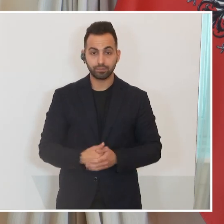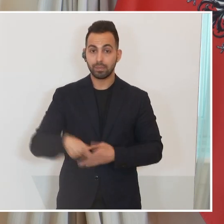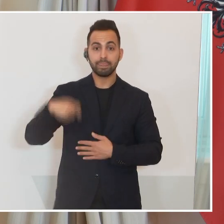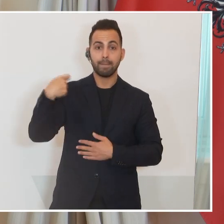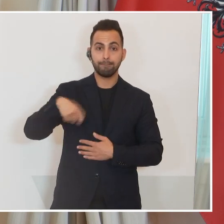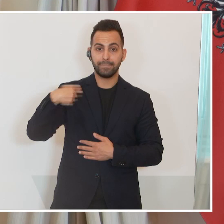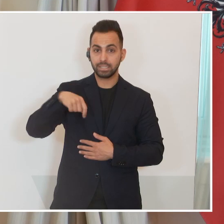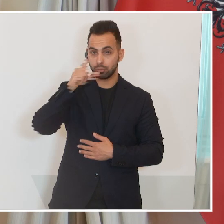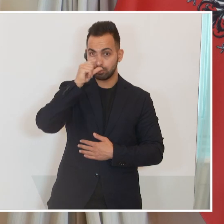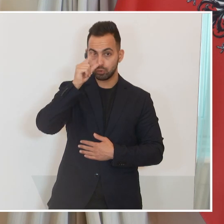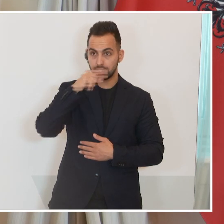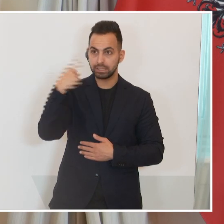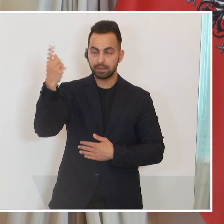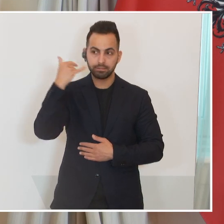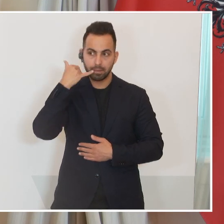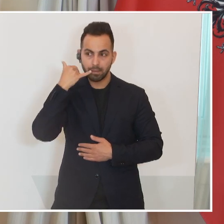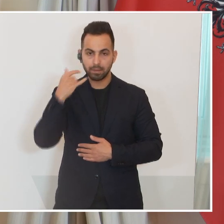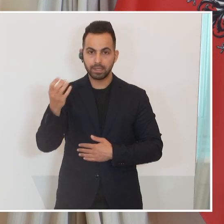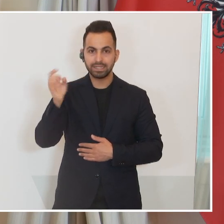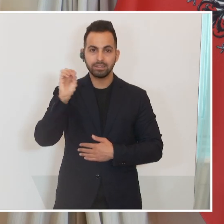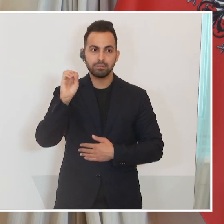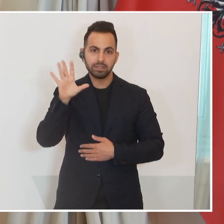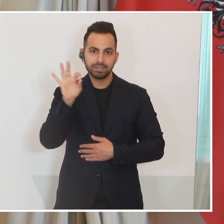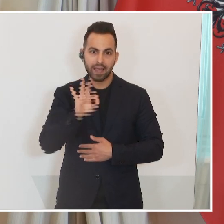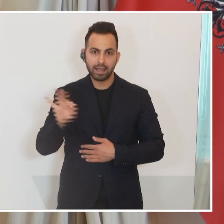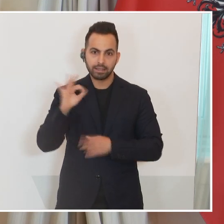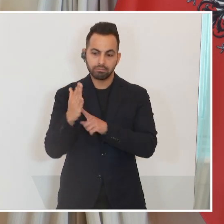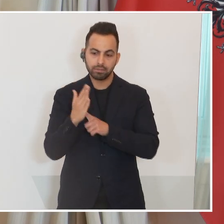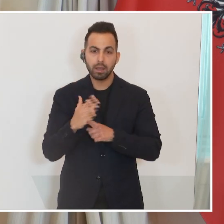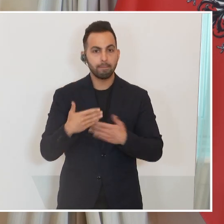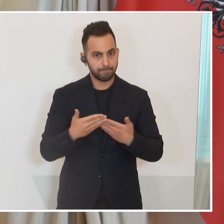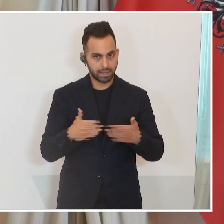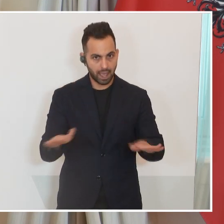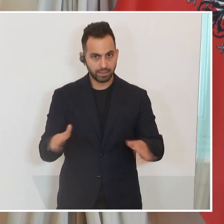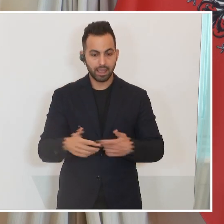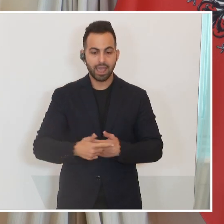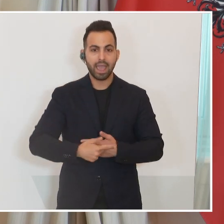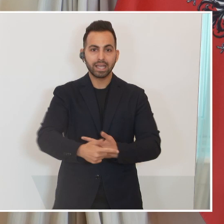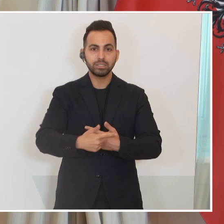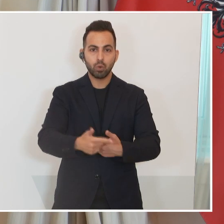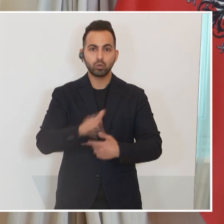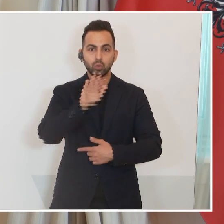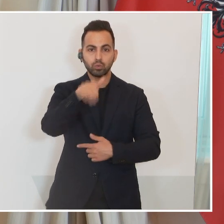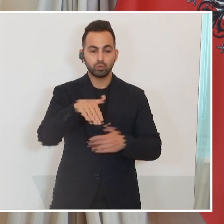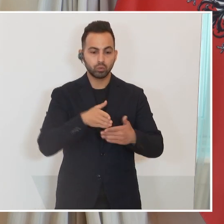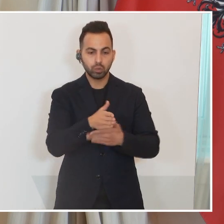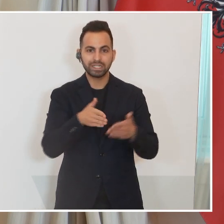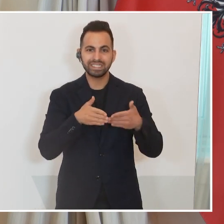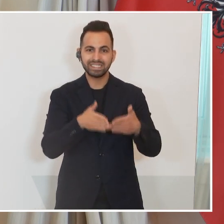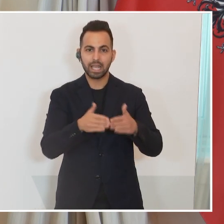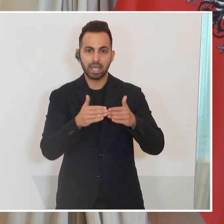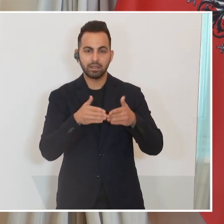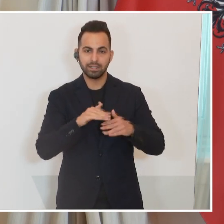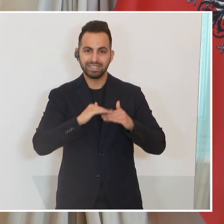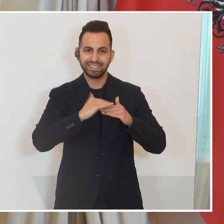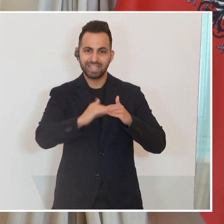Putin Signale gegeben, dass er durchaus bereit ist, Exporte über die Seehefen zuzulassen. Die